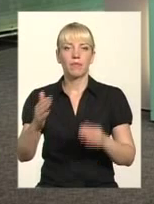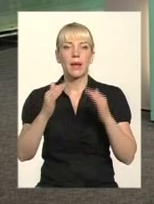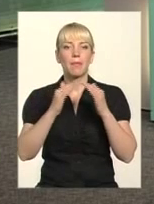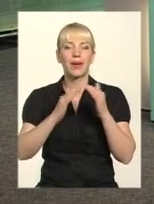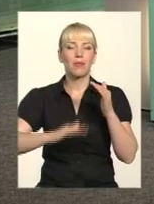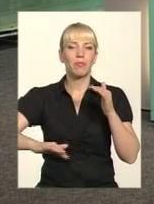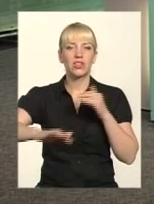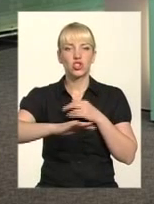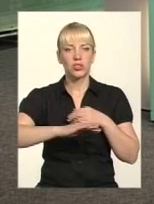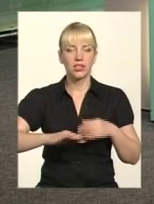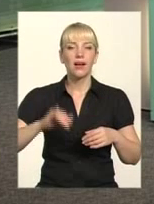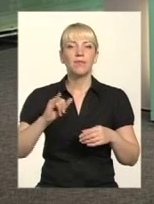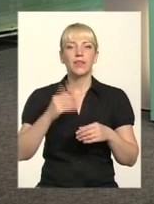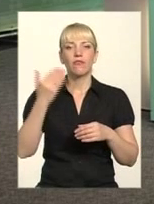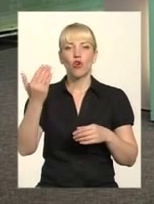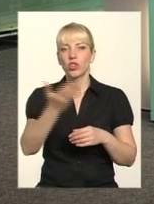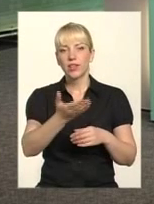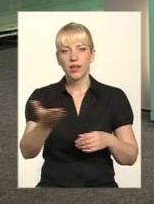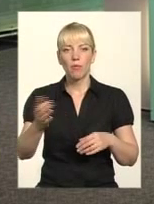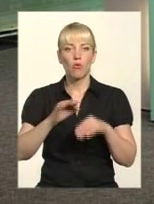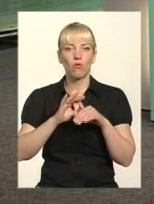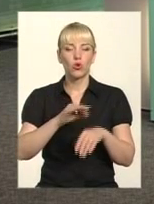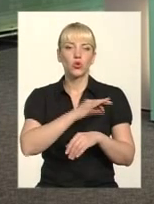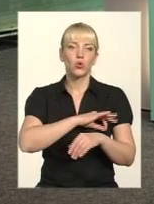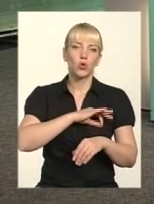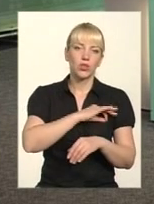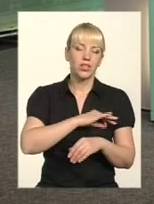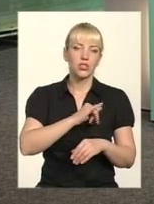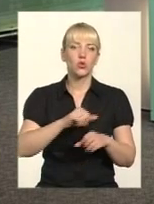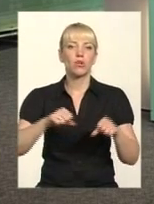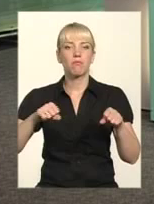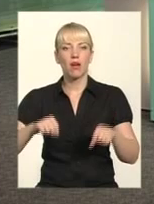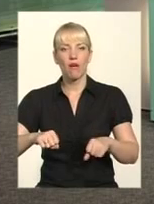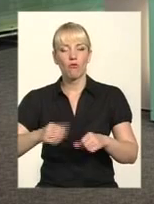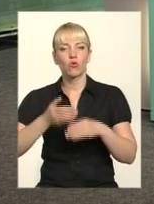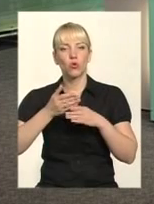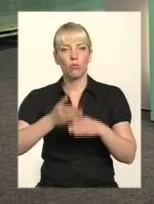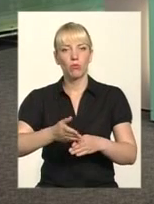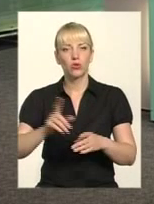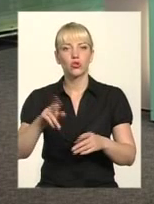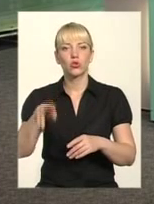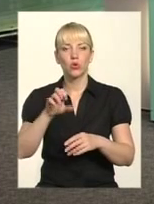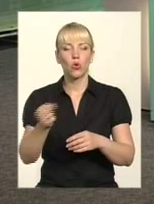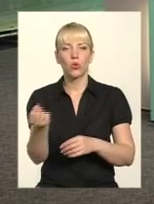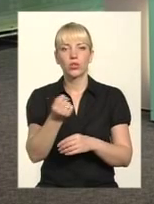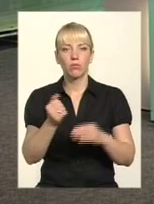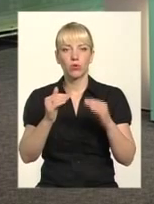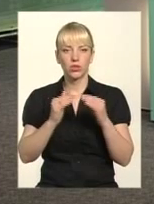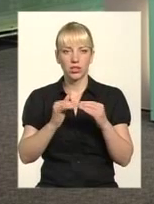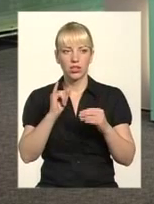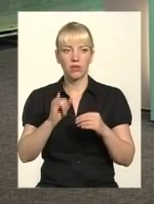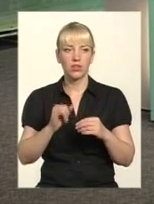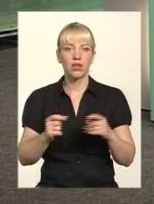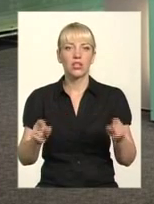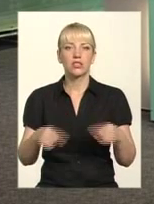проводять допомогу юридично-правову щодо утримання будинків, щодо створення ОСББ. У нас є дзвінов,